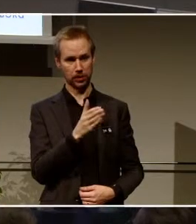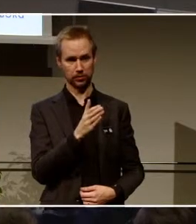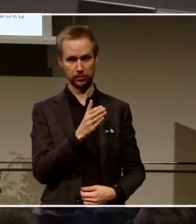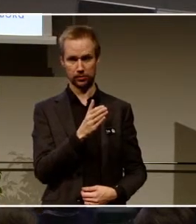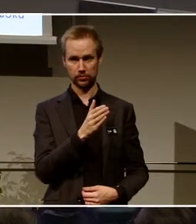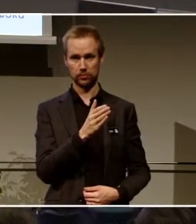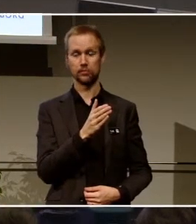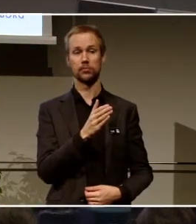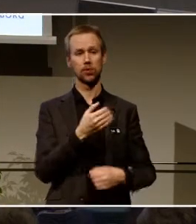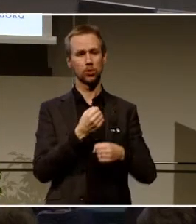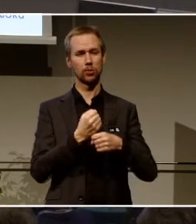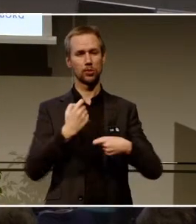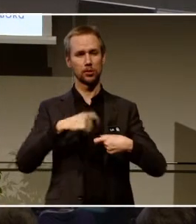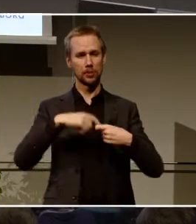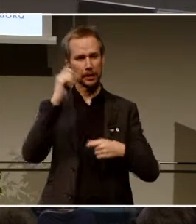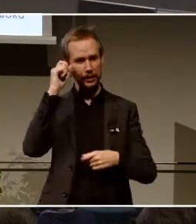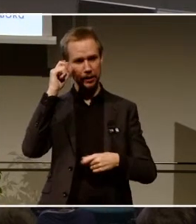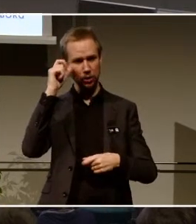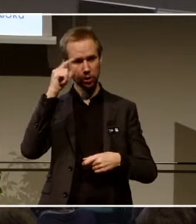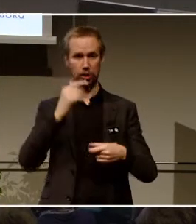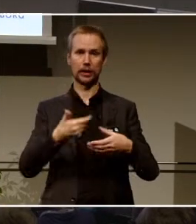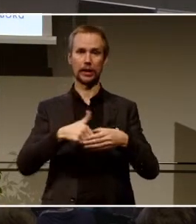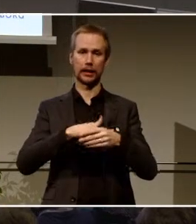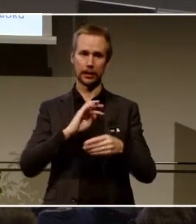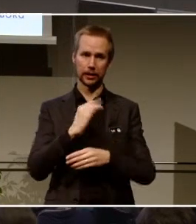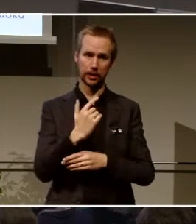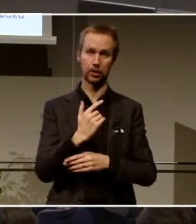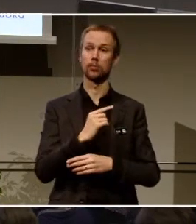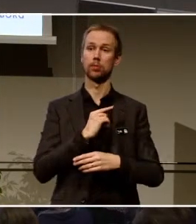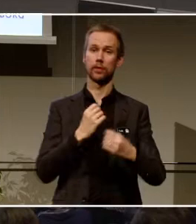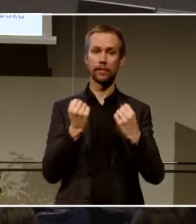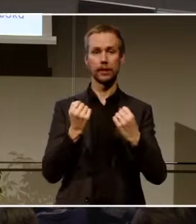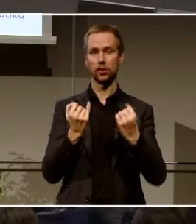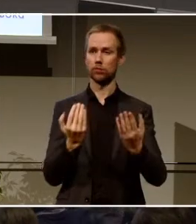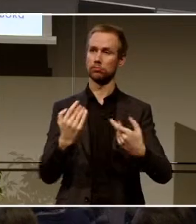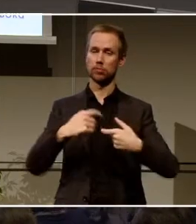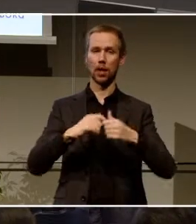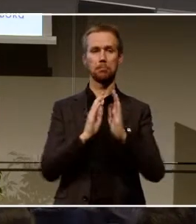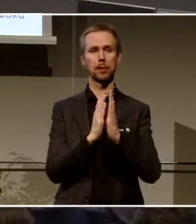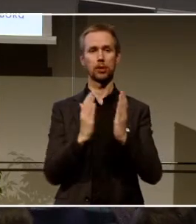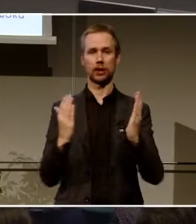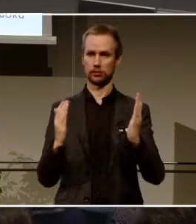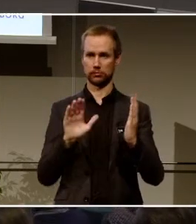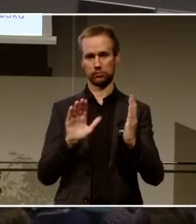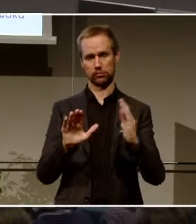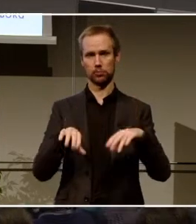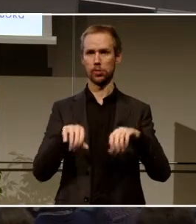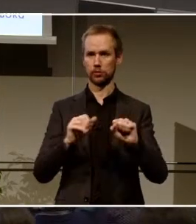Att arbeta med digital delaktighet är en viktig del i dag av bibliotekens uppdrag.